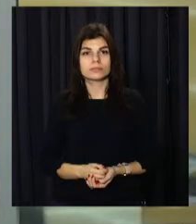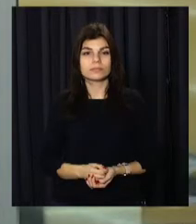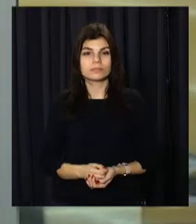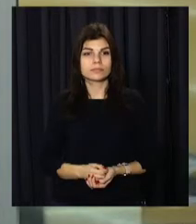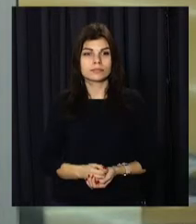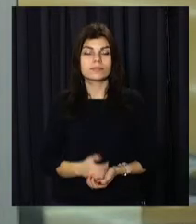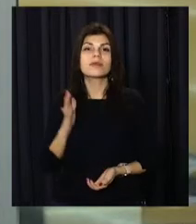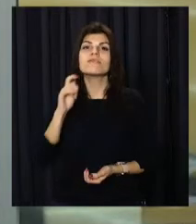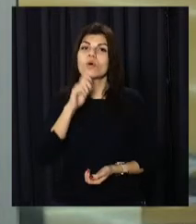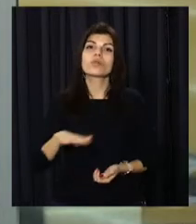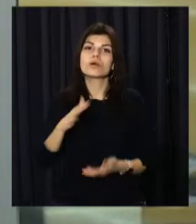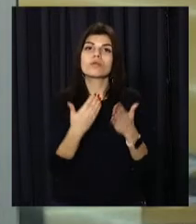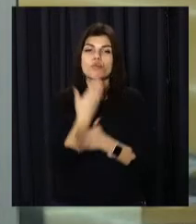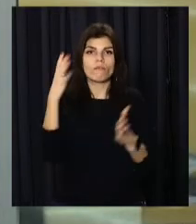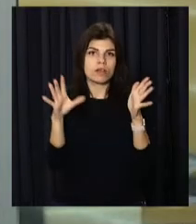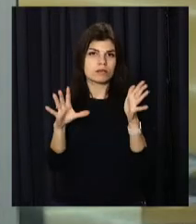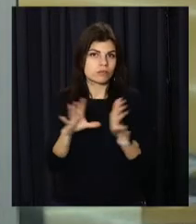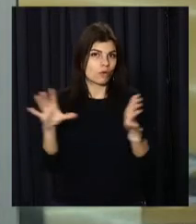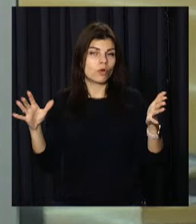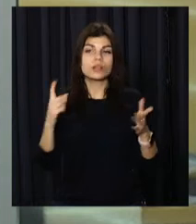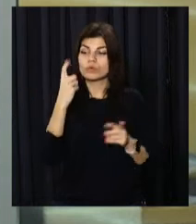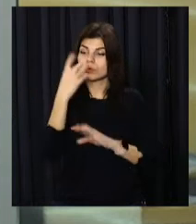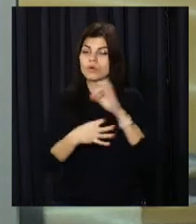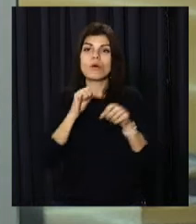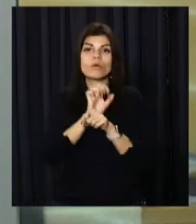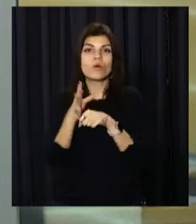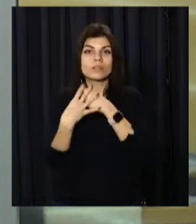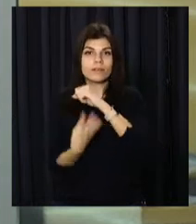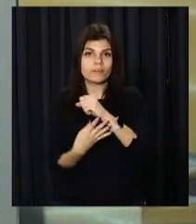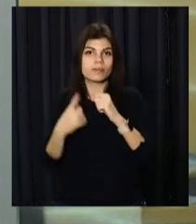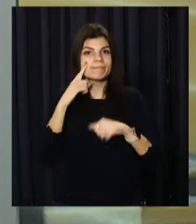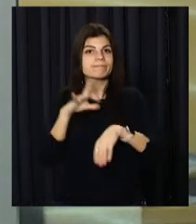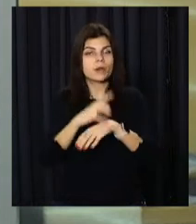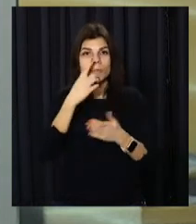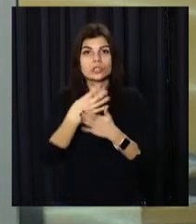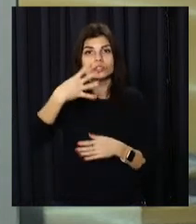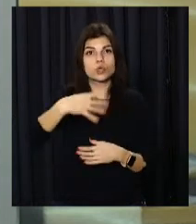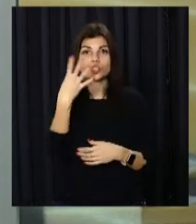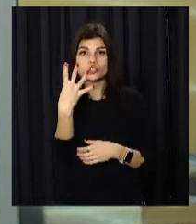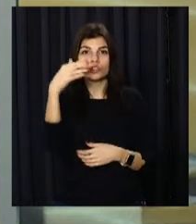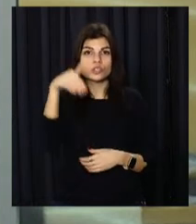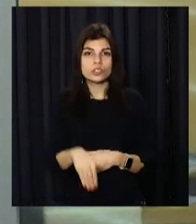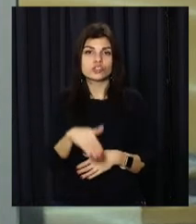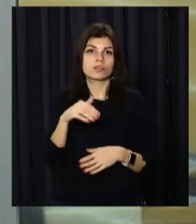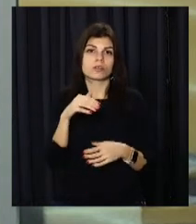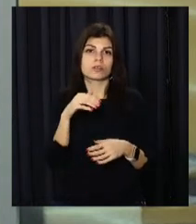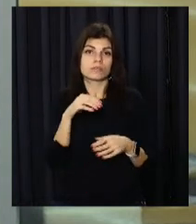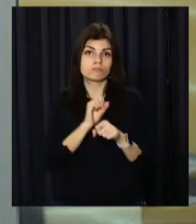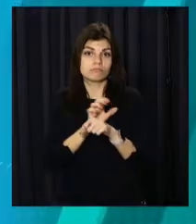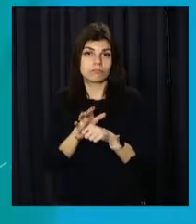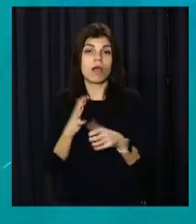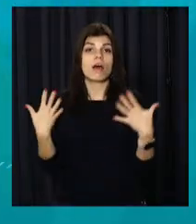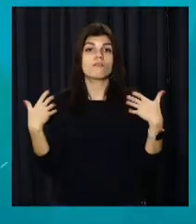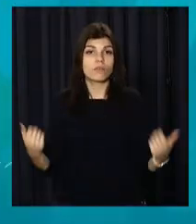В Україні новий антирекорд. За добу ковід-19 діагностували в майже 44 тисяч людей. Водночас